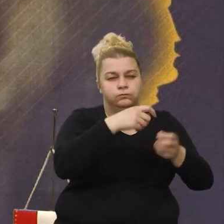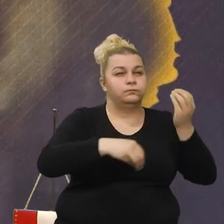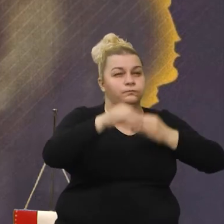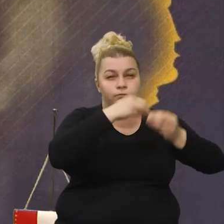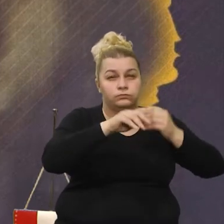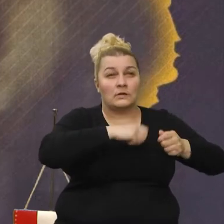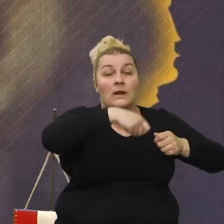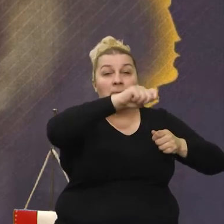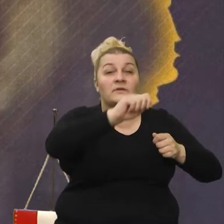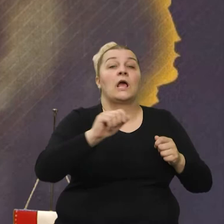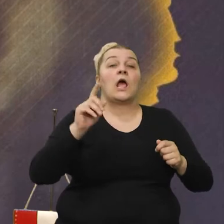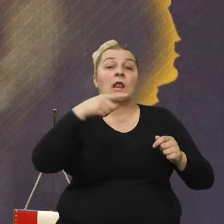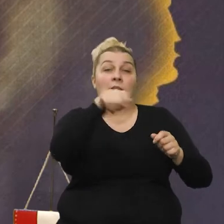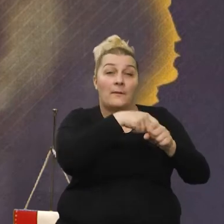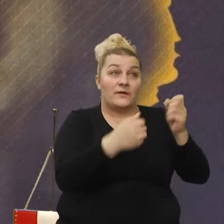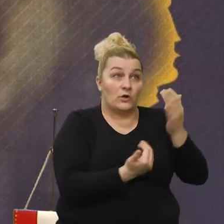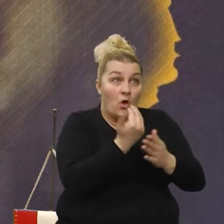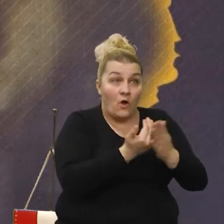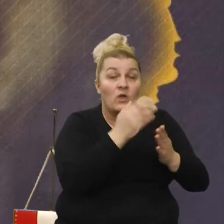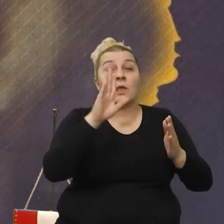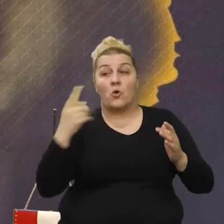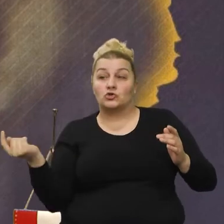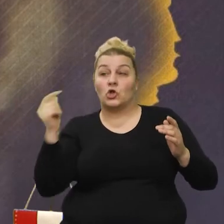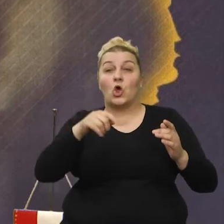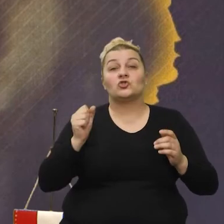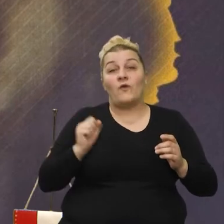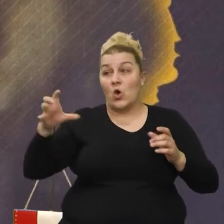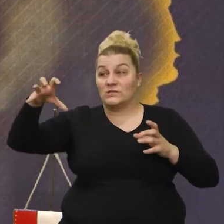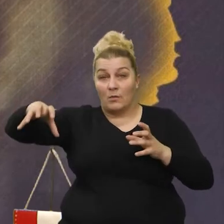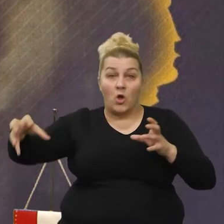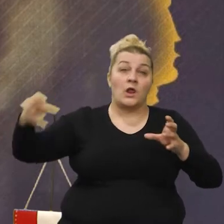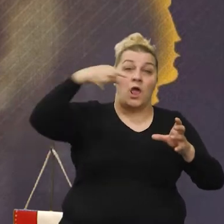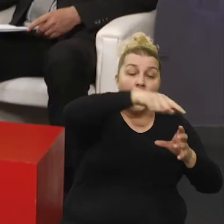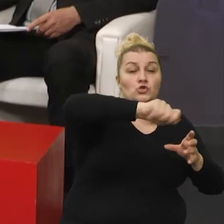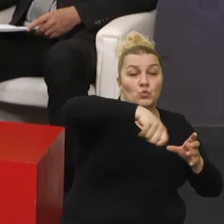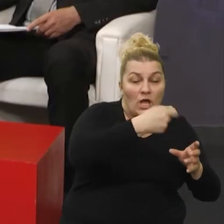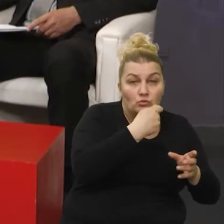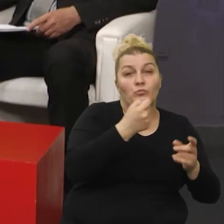jedna bojna odmoriti, skuhati ručak, tako dalje, tako dalje.